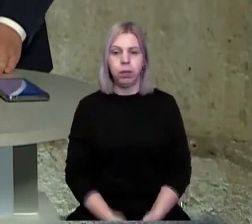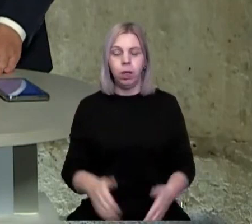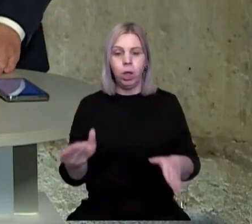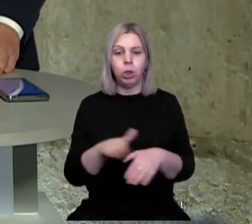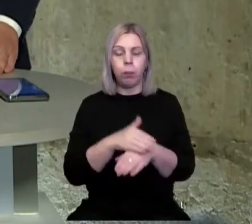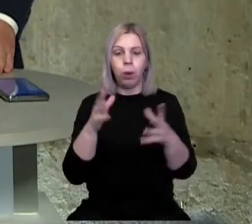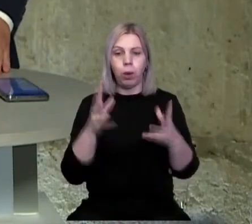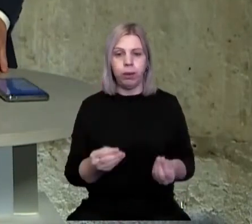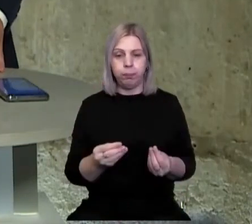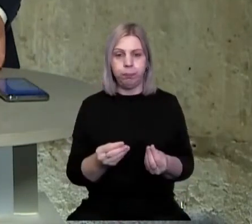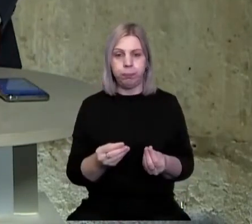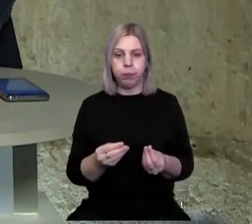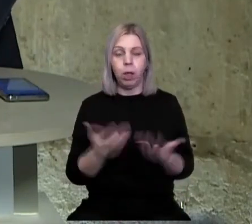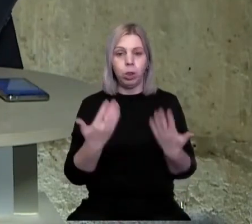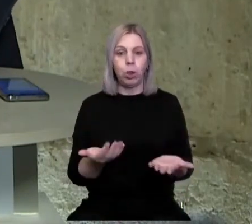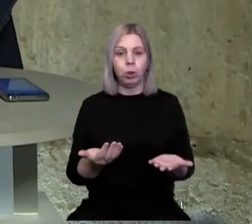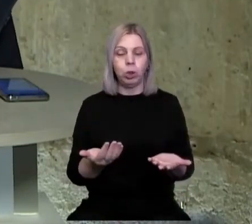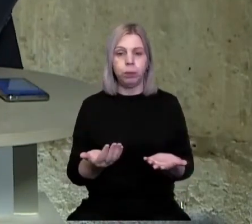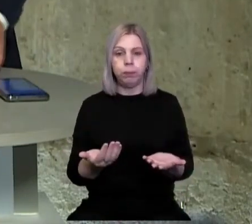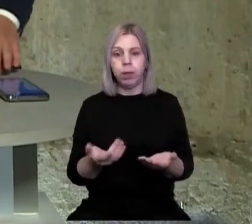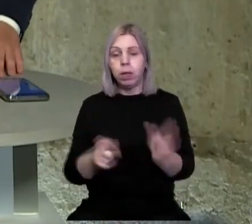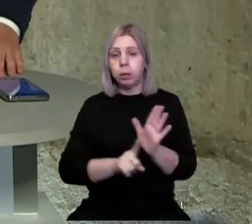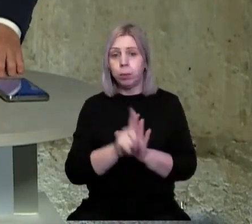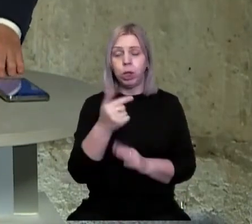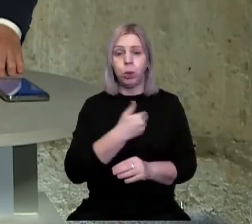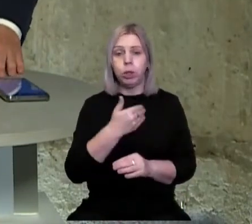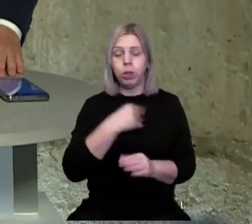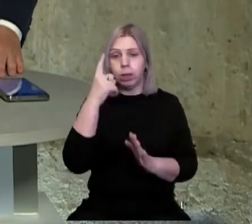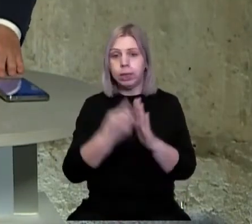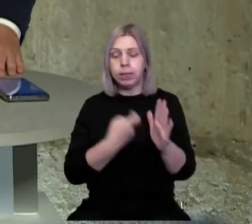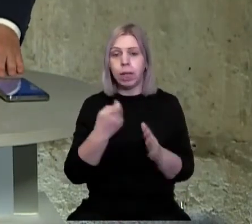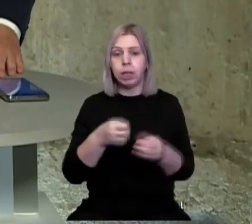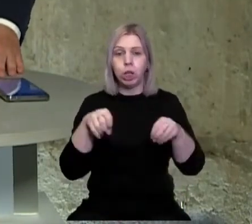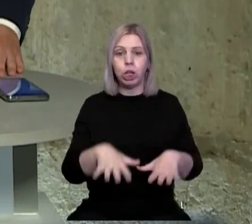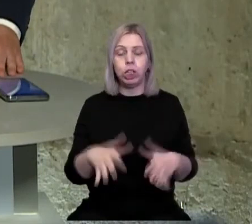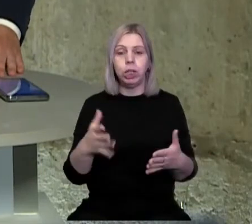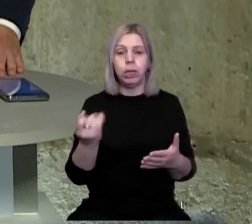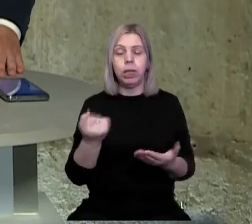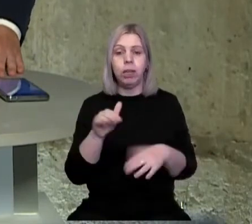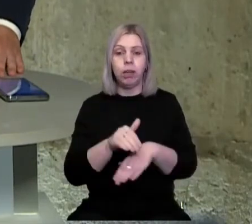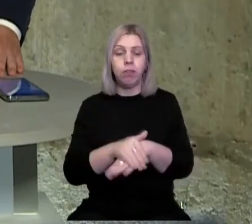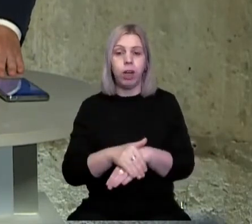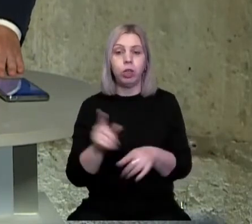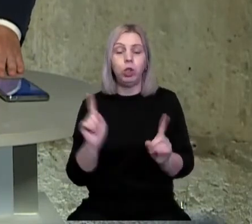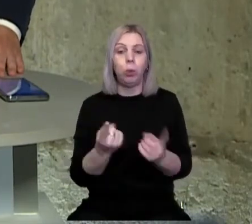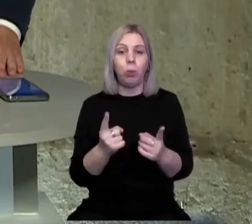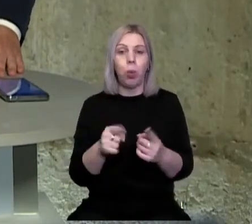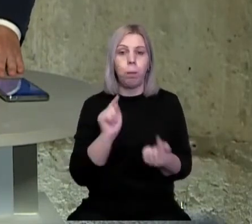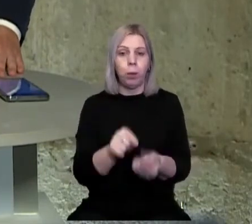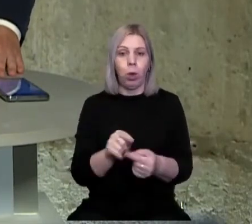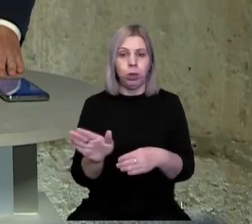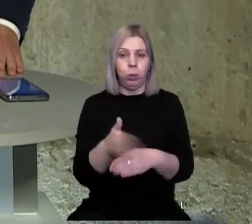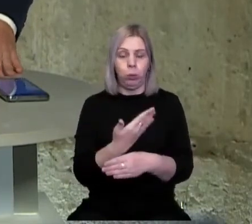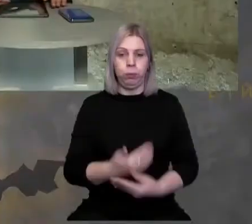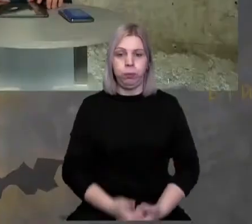Доброго дня. Тож, спочатку хотіли б дізнатися рішення і аргумент, чому проти